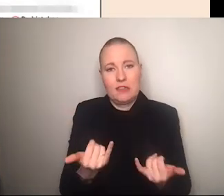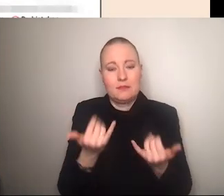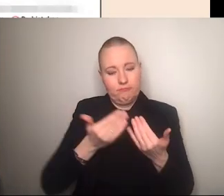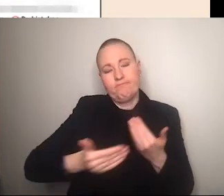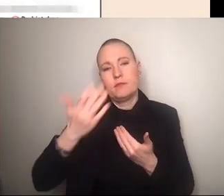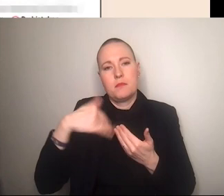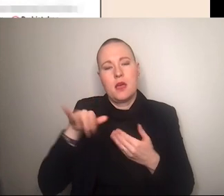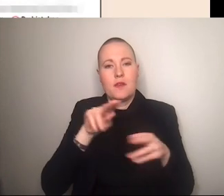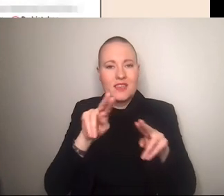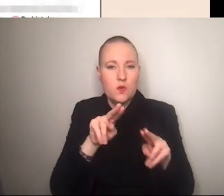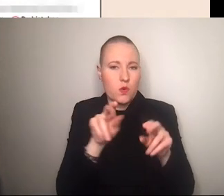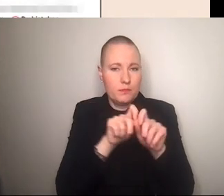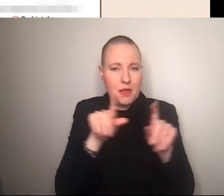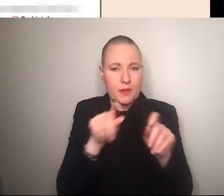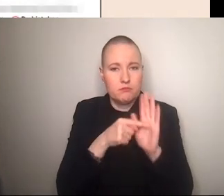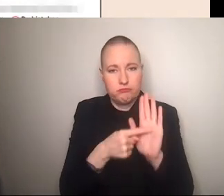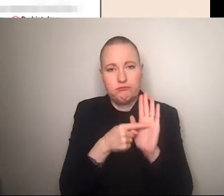bilder und videos sehen werden